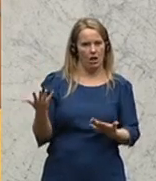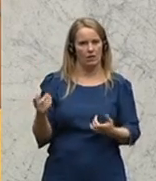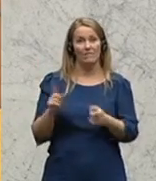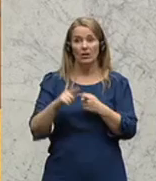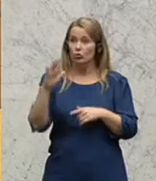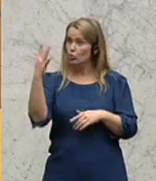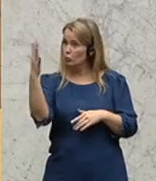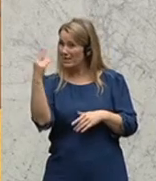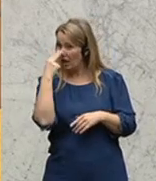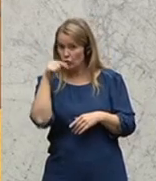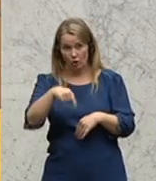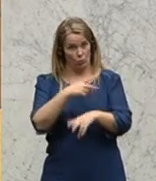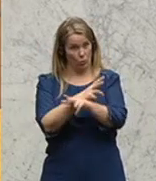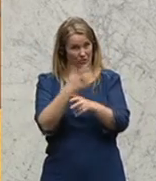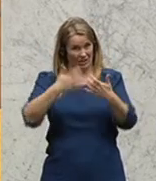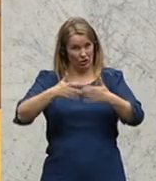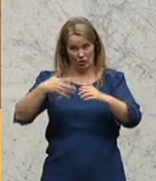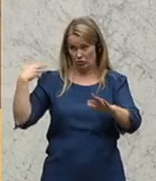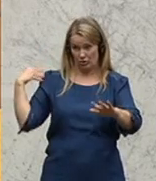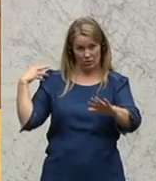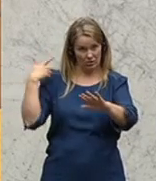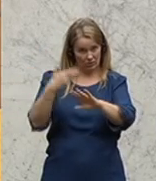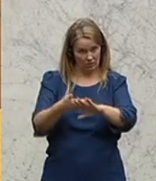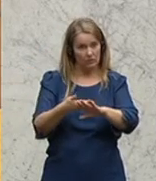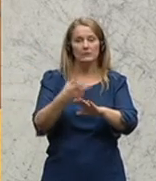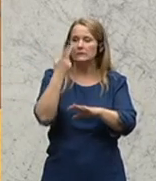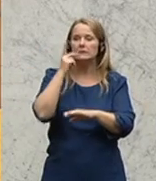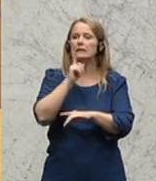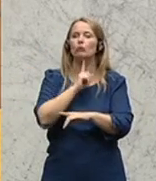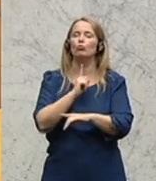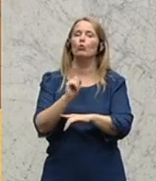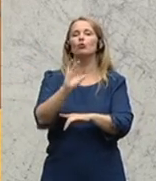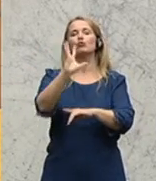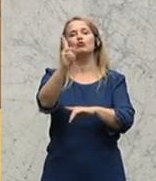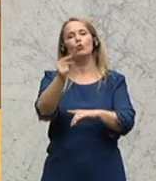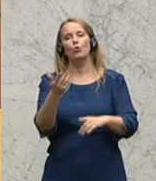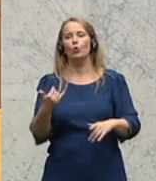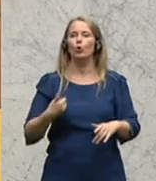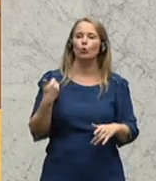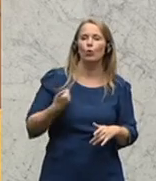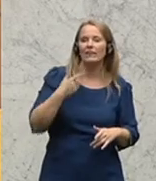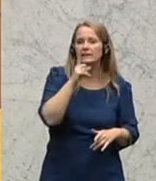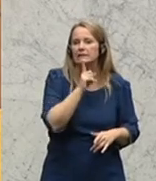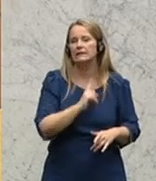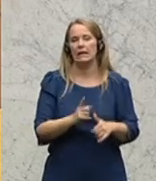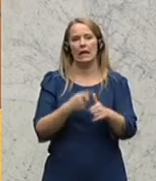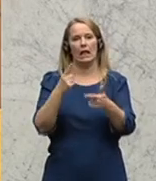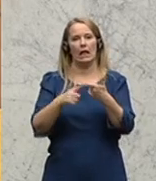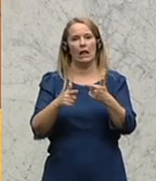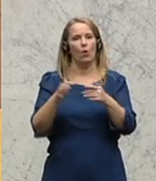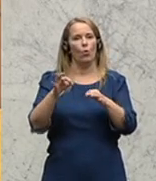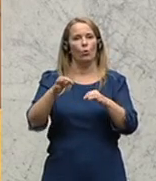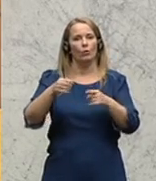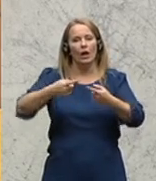Spiegel der österreichischen Geschichte blickt, dann sieht man hier nicht nur die Schönheiten von Jugendstil und der